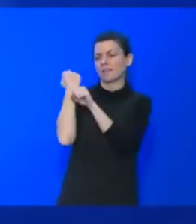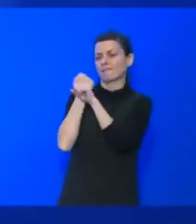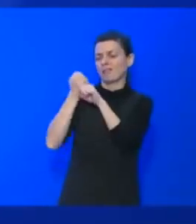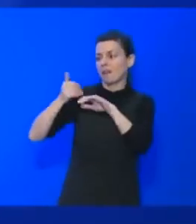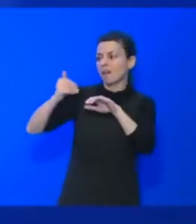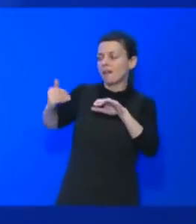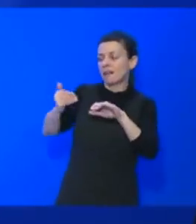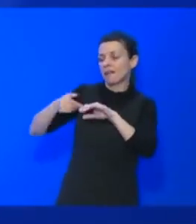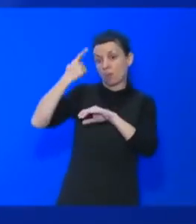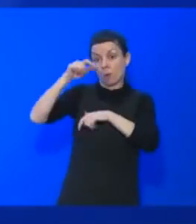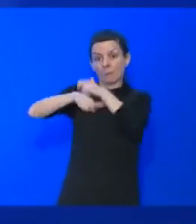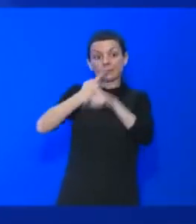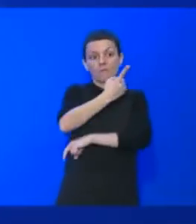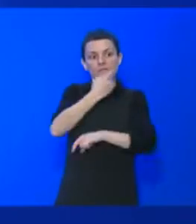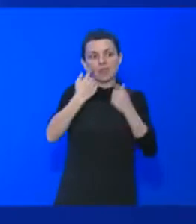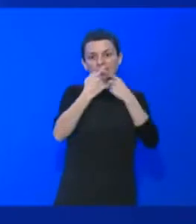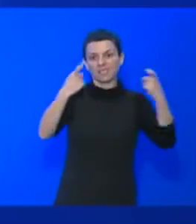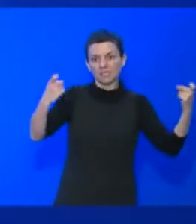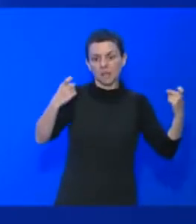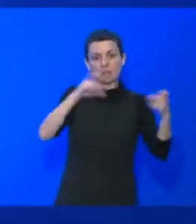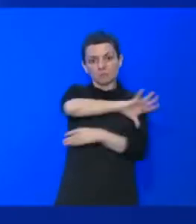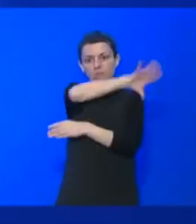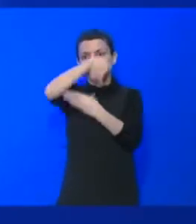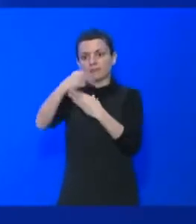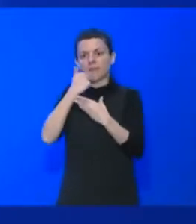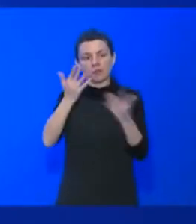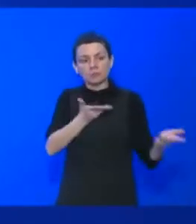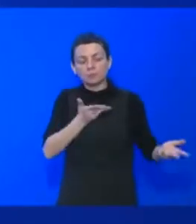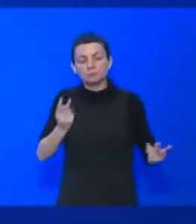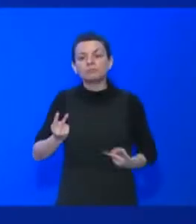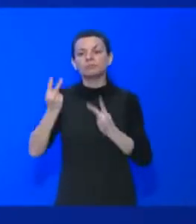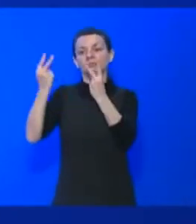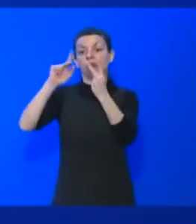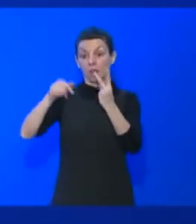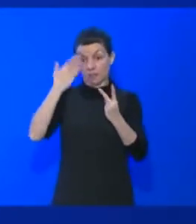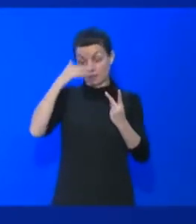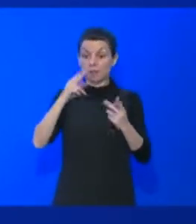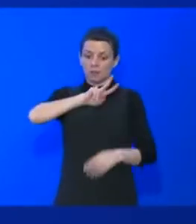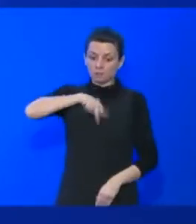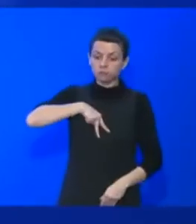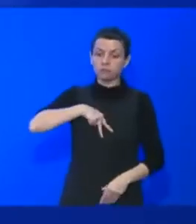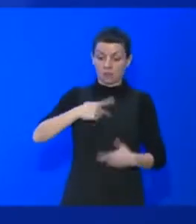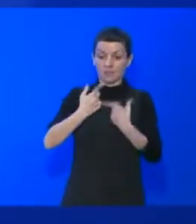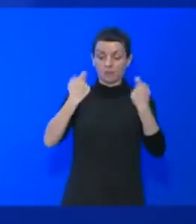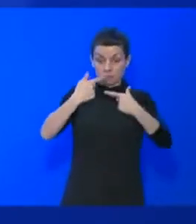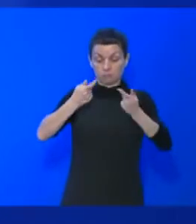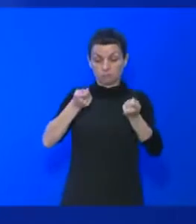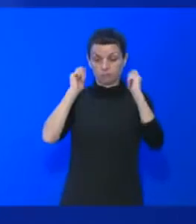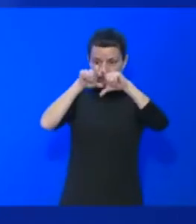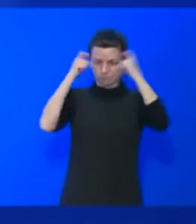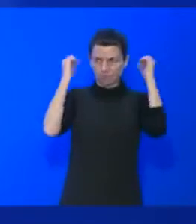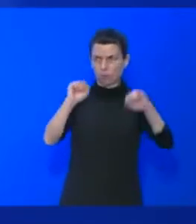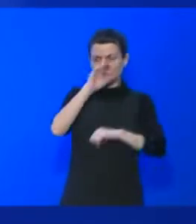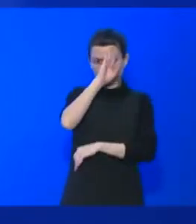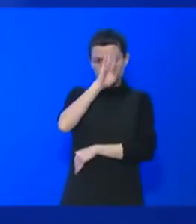les talents des personnes issues de la diversité. Comme vous le voyez, la mienne de diversité, elle est vaste. Donc, il y a